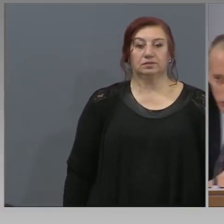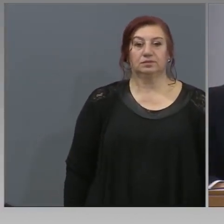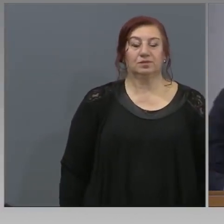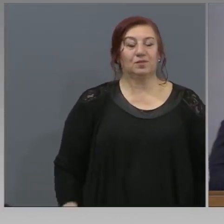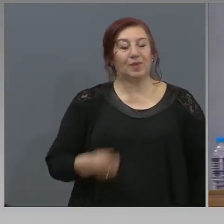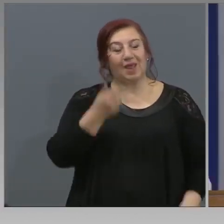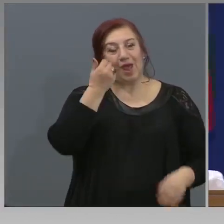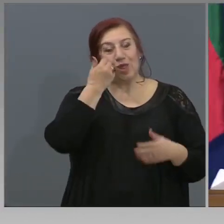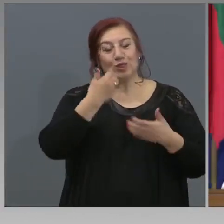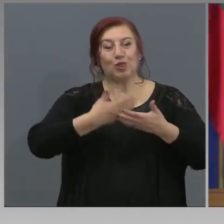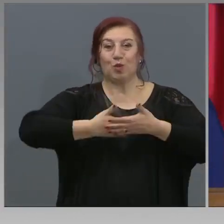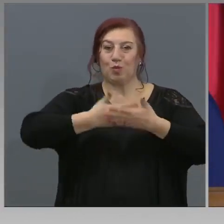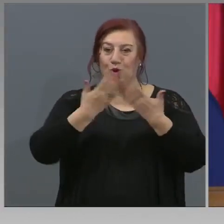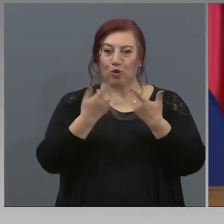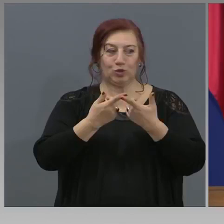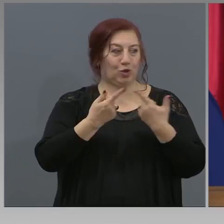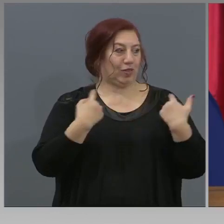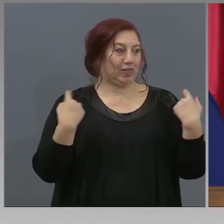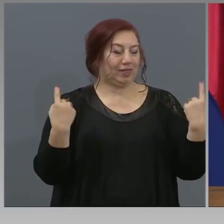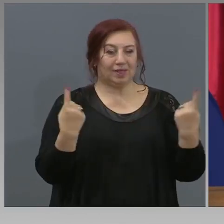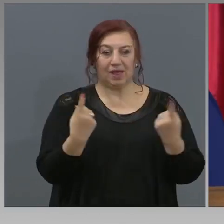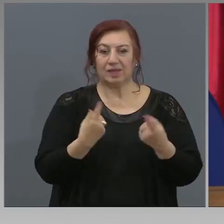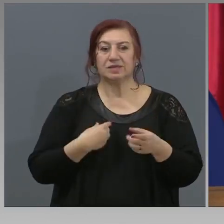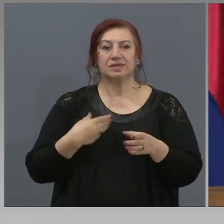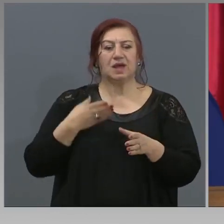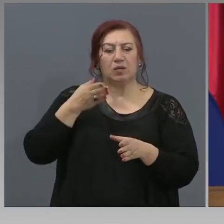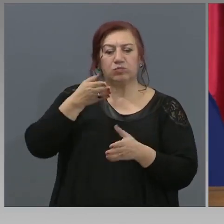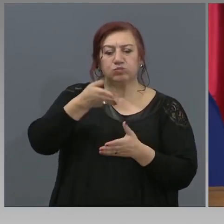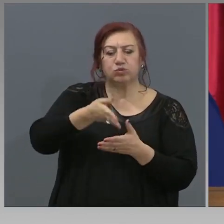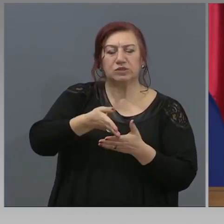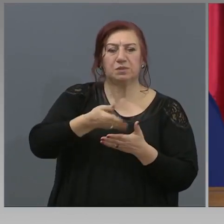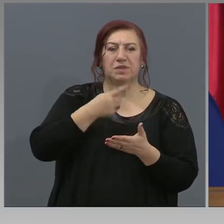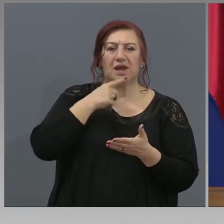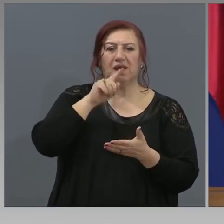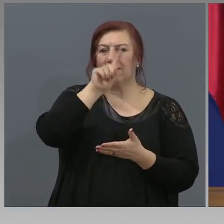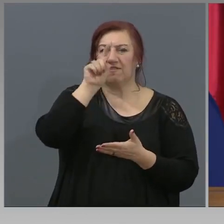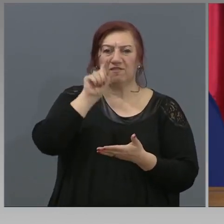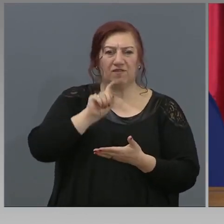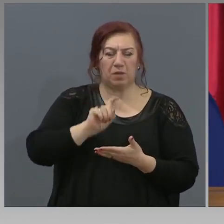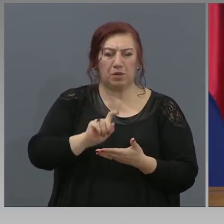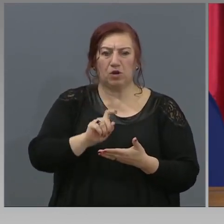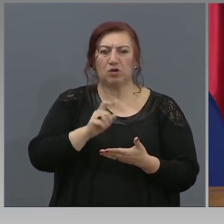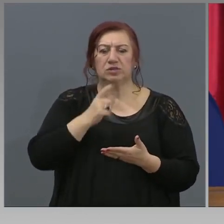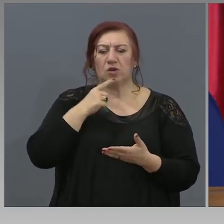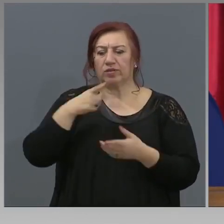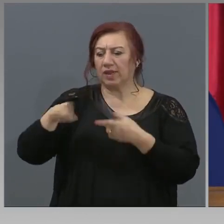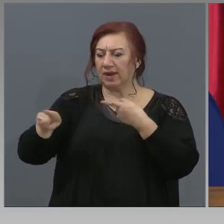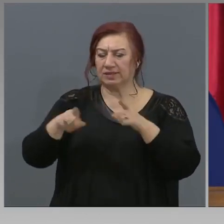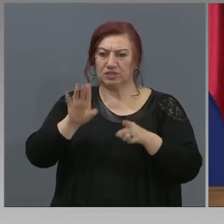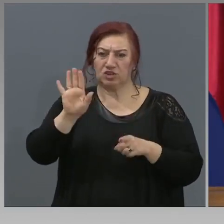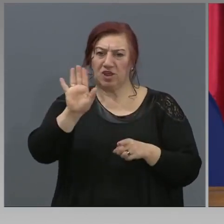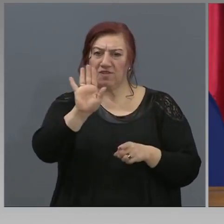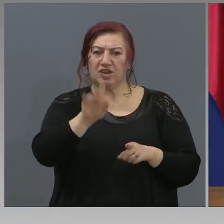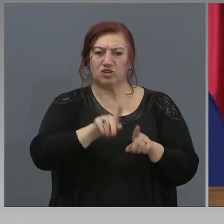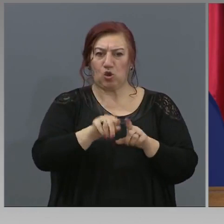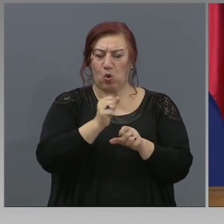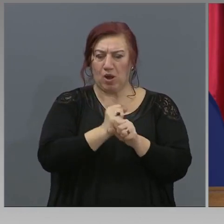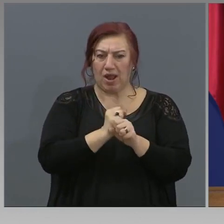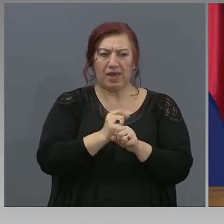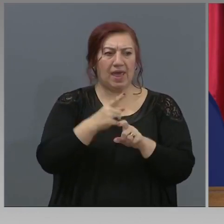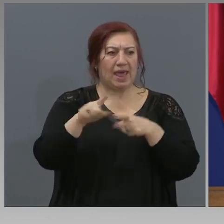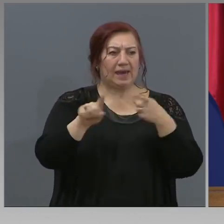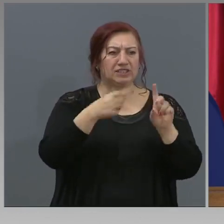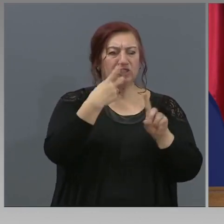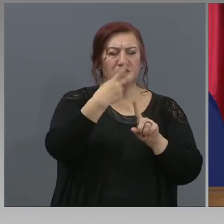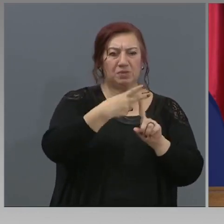Добро утро от нас, тъй като постъпиха въпроси от отделни ваши колеги, от отделни медии, по отношение на това какво